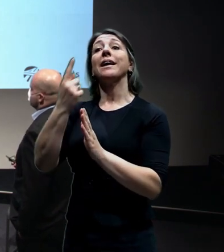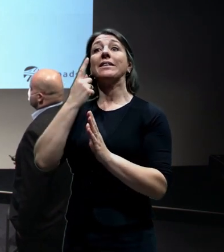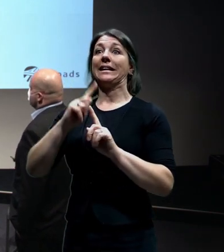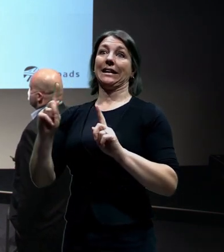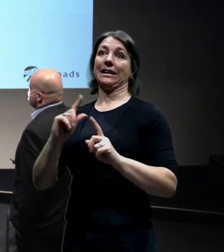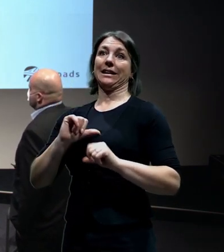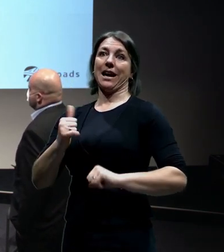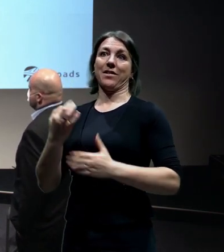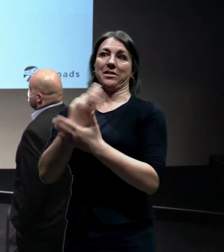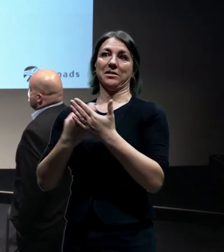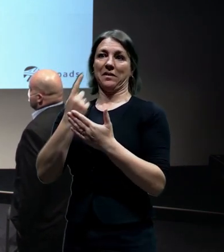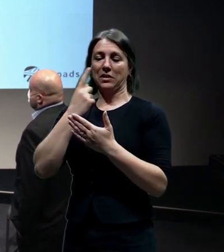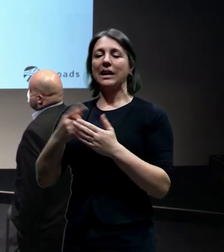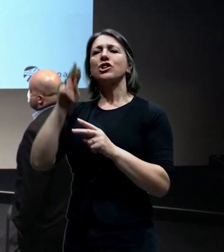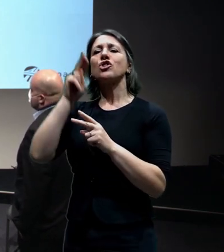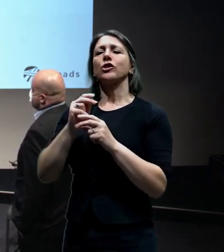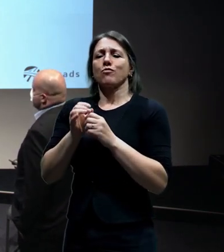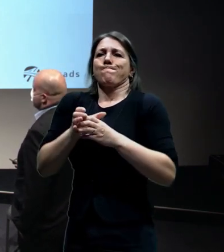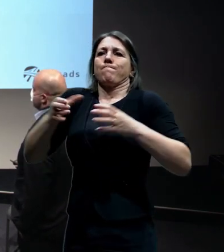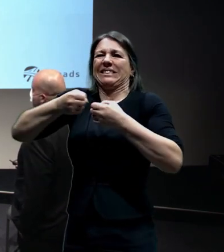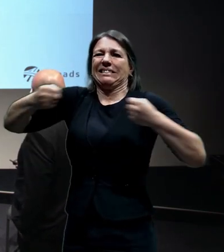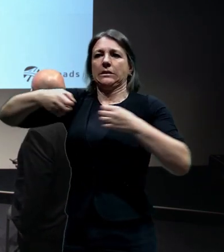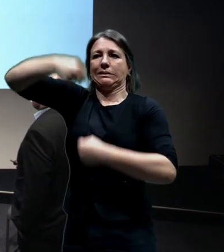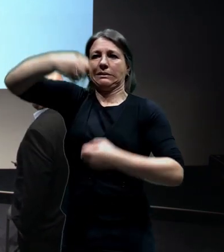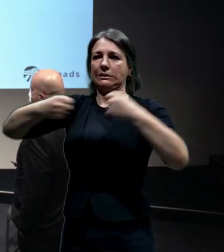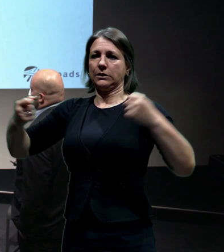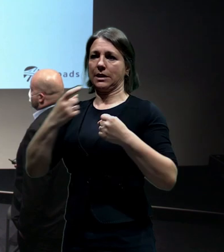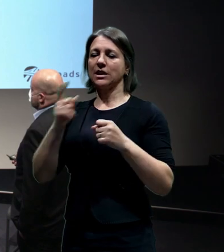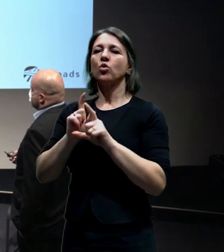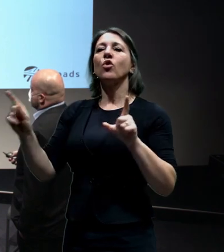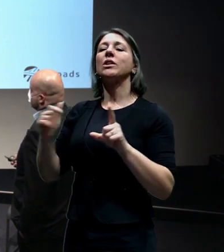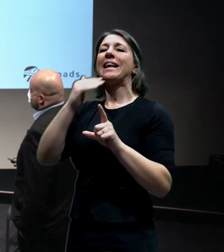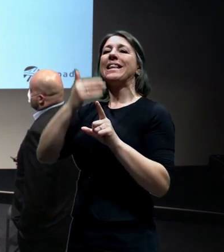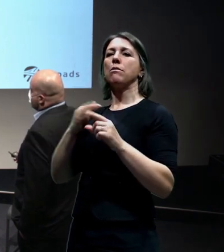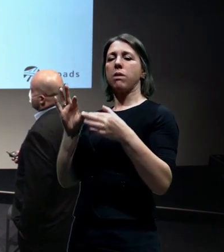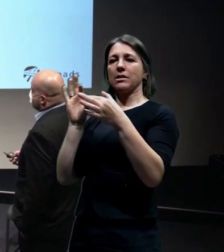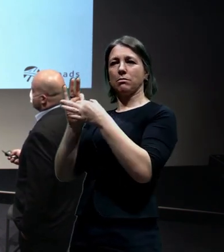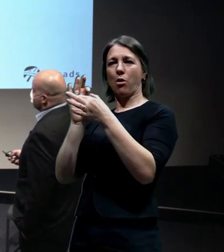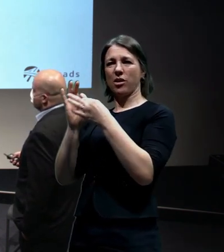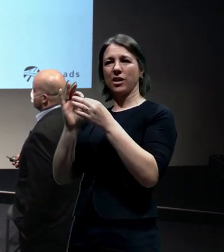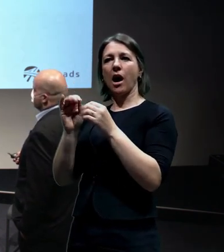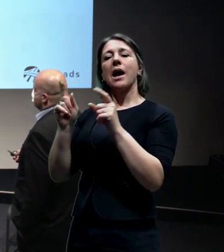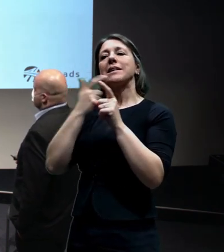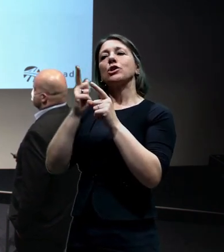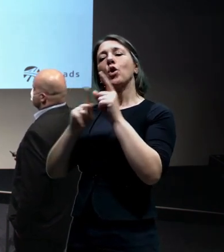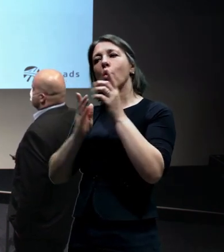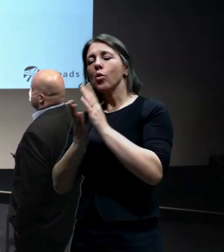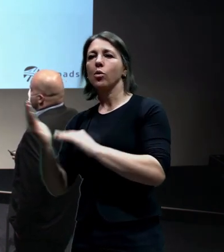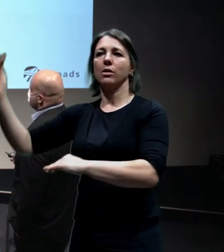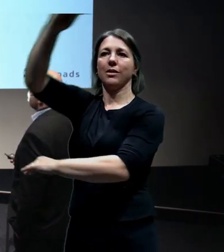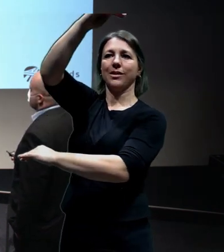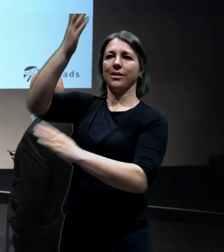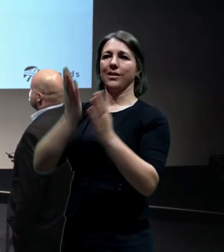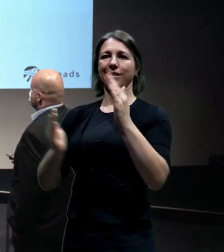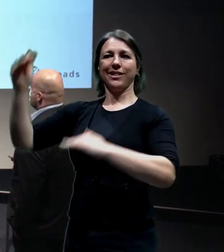křižovatky zvětšit, tak aby jsme se z té libeňské spojky dokázali v podstatě takovouhle úvratí nastoupat a